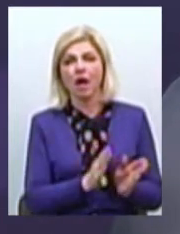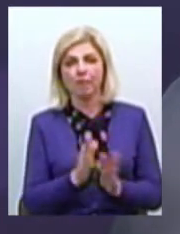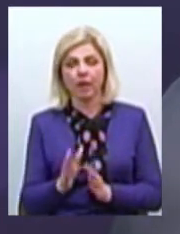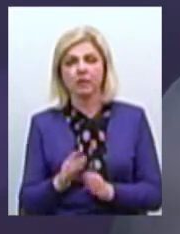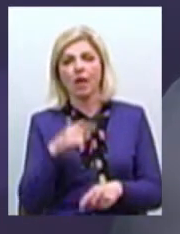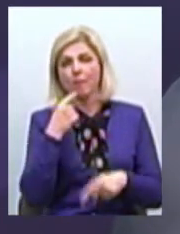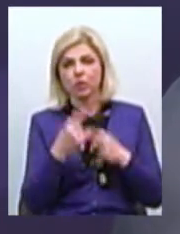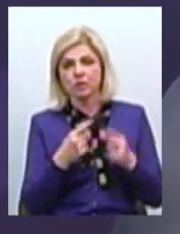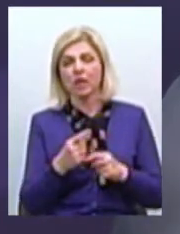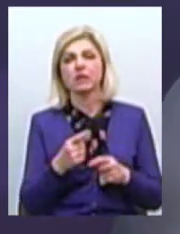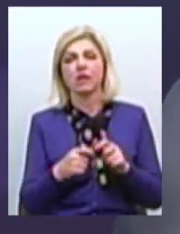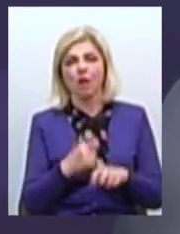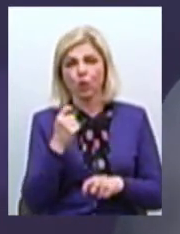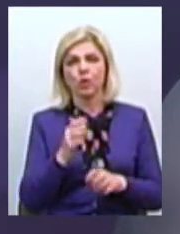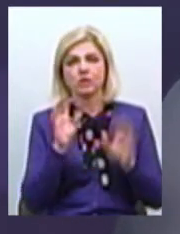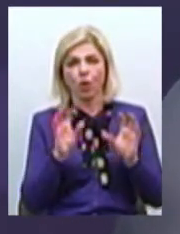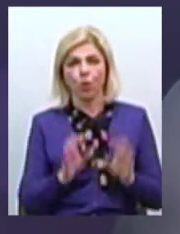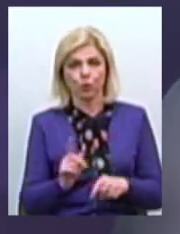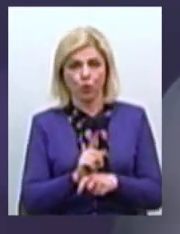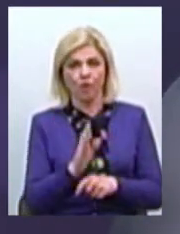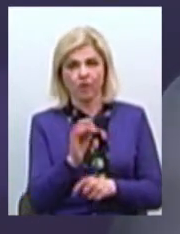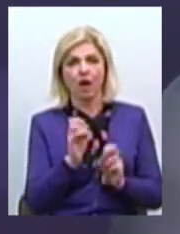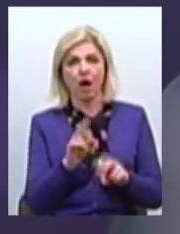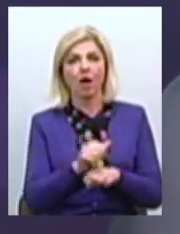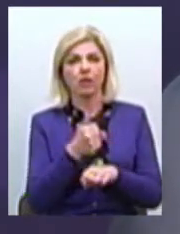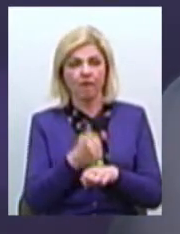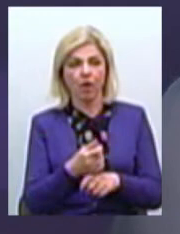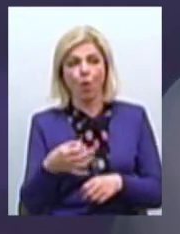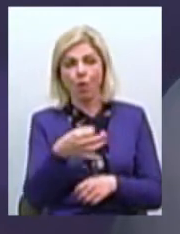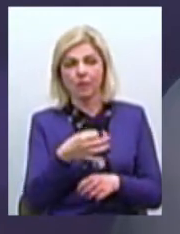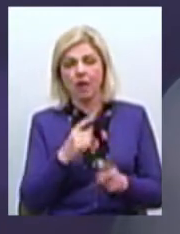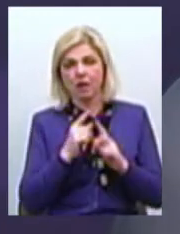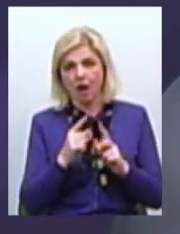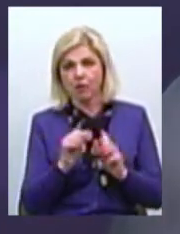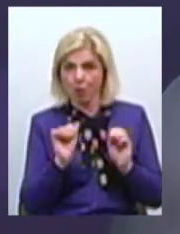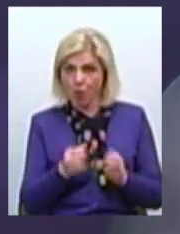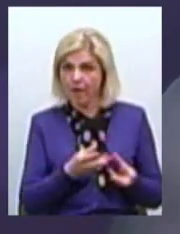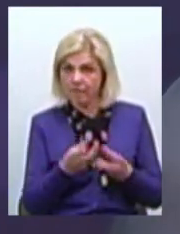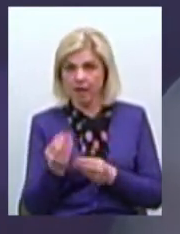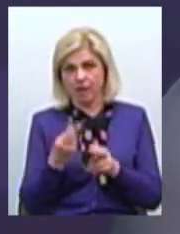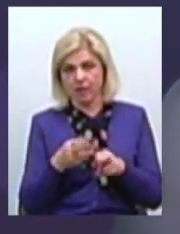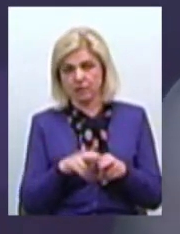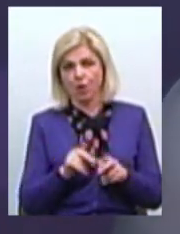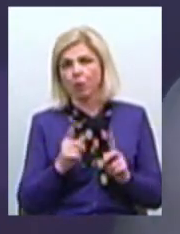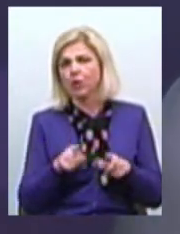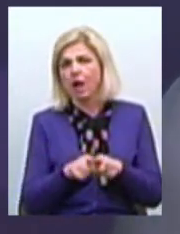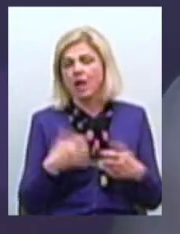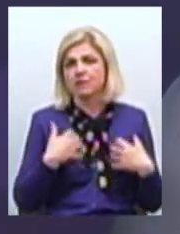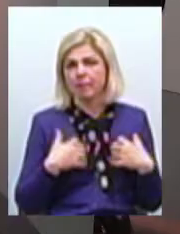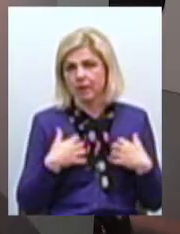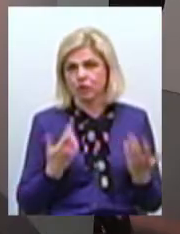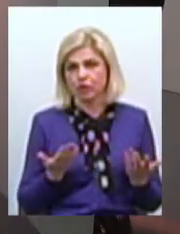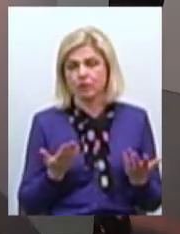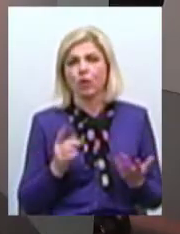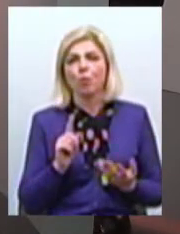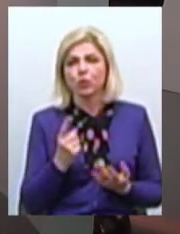законодавчі норми Ви, як голова обласної ради, могли вплинути на цей процес? Чому така оця поспішність? Чому це